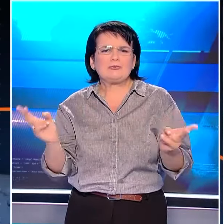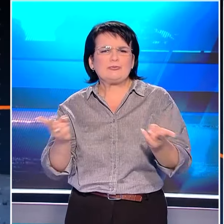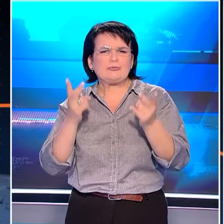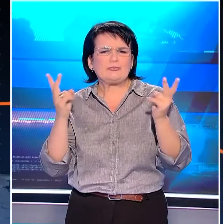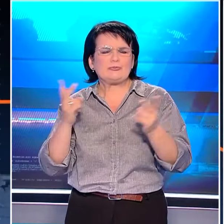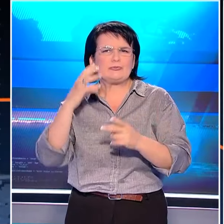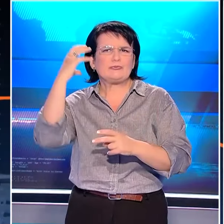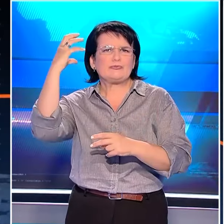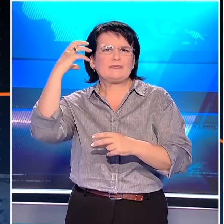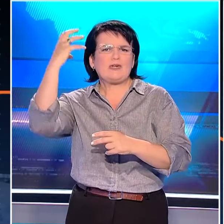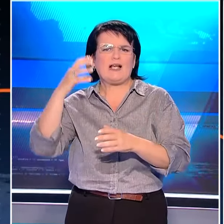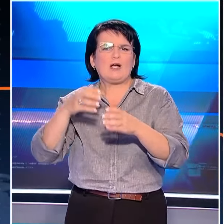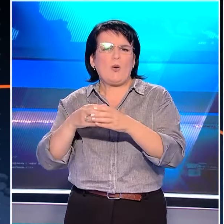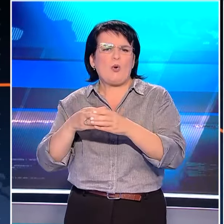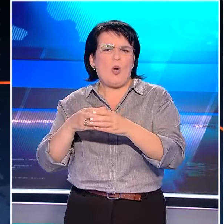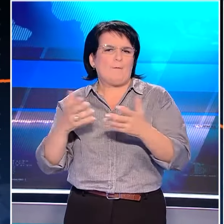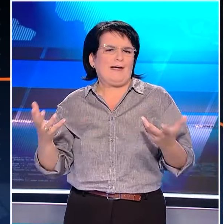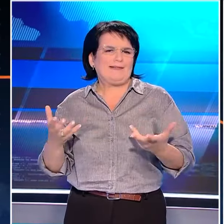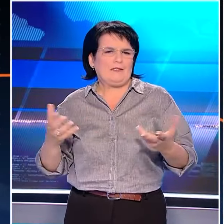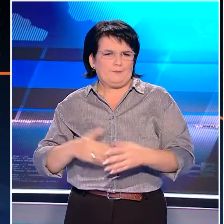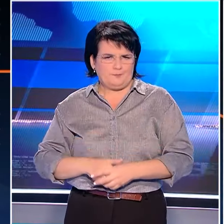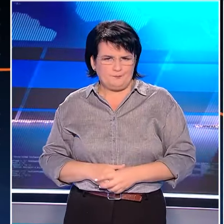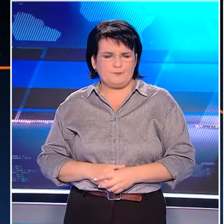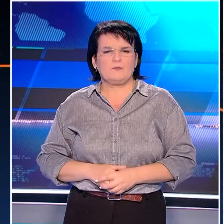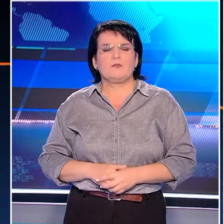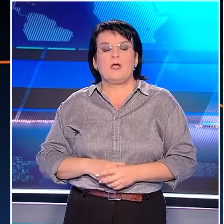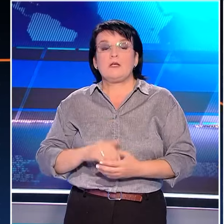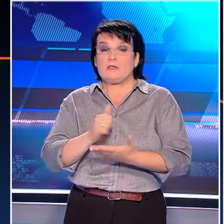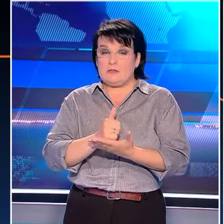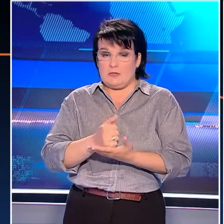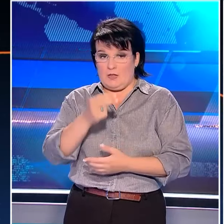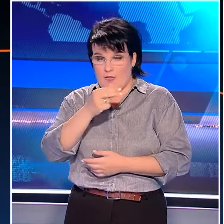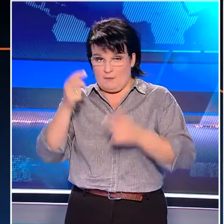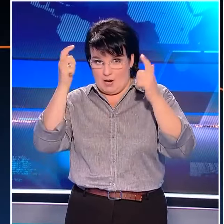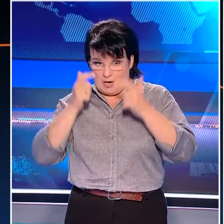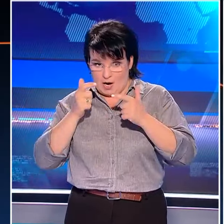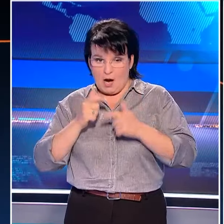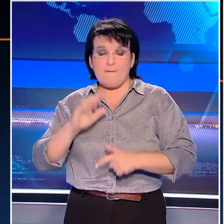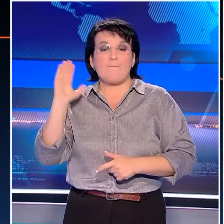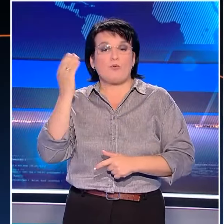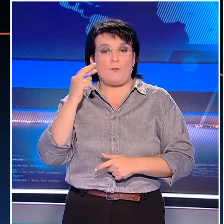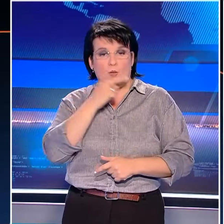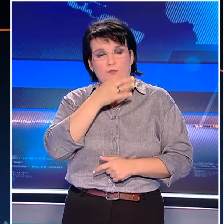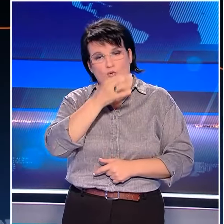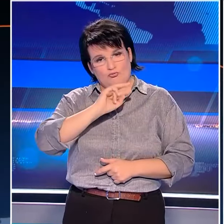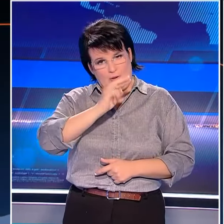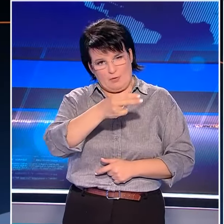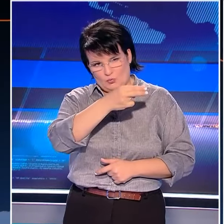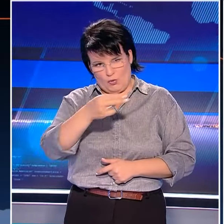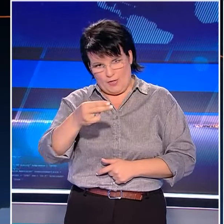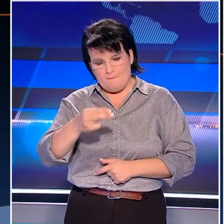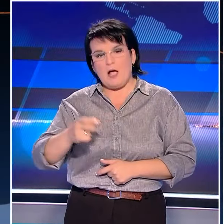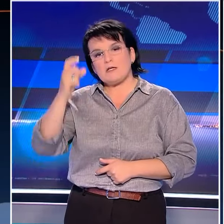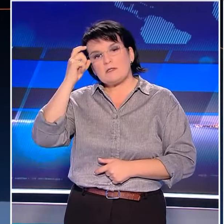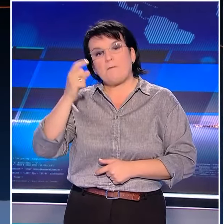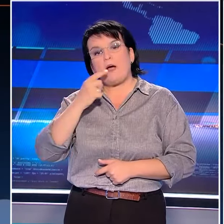φαντασιακού κέντρου. Το σχέδιο νόμου για τα ομόφυλα ζευγάρια μπήκε εκ νέου στο στόχαστρο του πρώην Πρωθυπουργού. Ένα νομοσχέδιο που ο Αντώνης